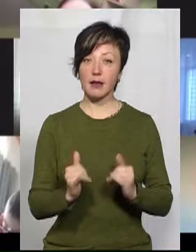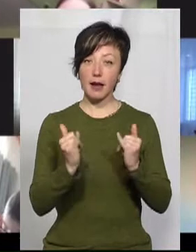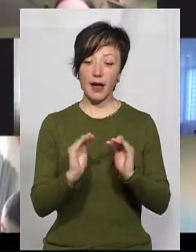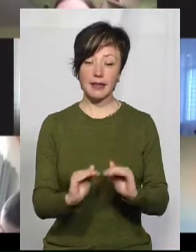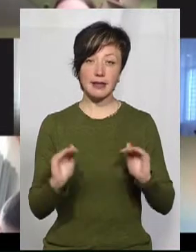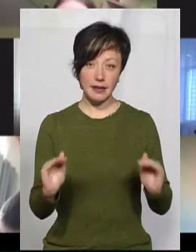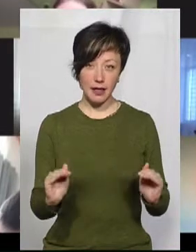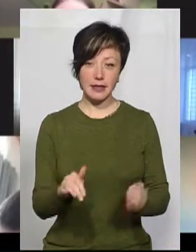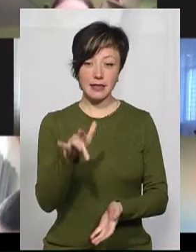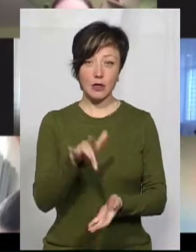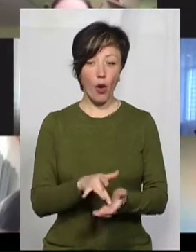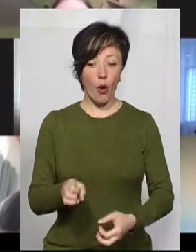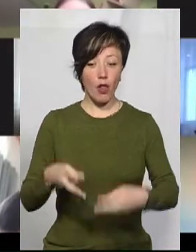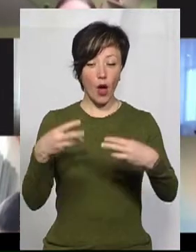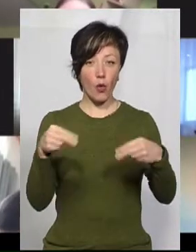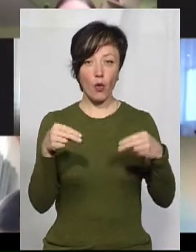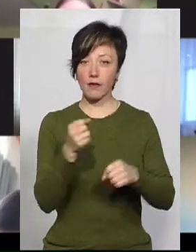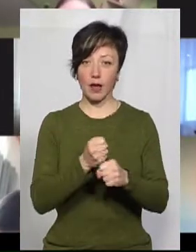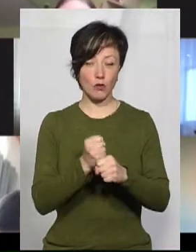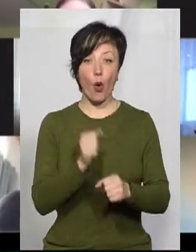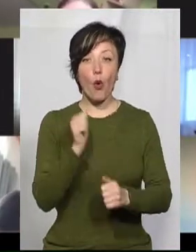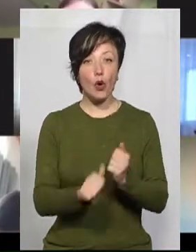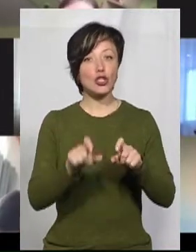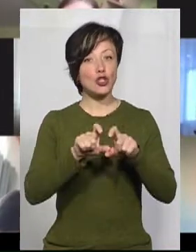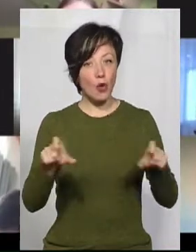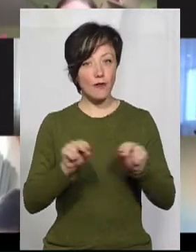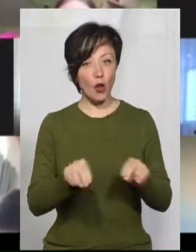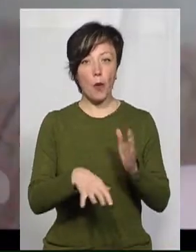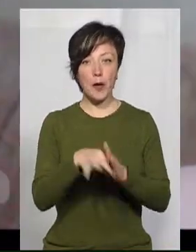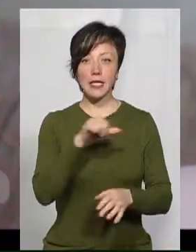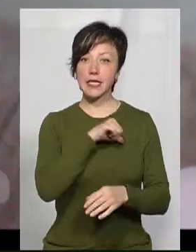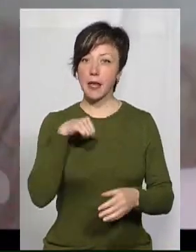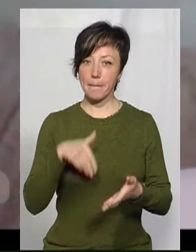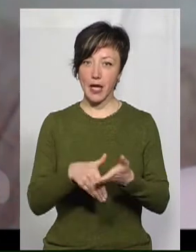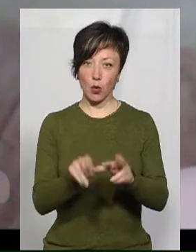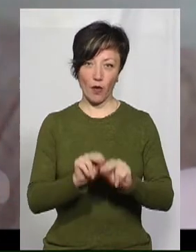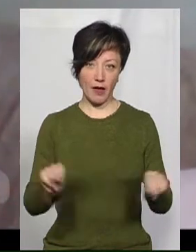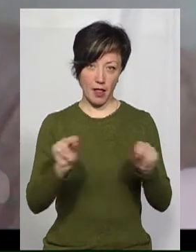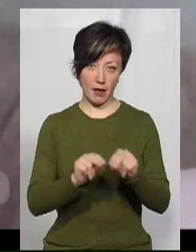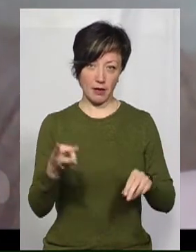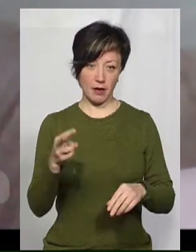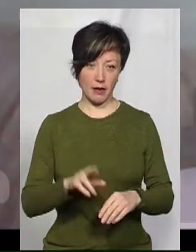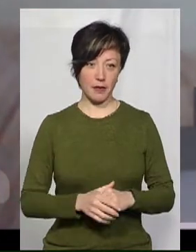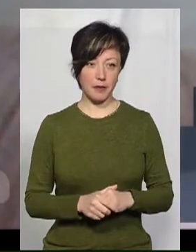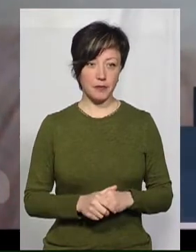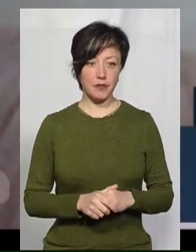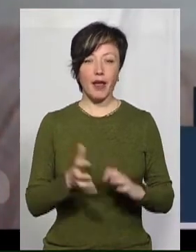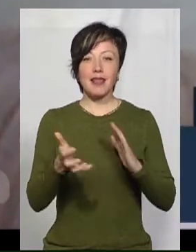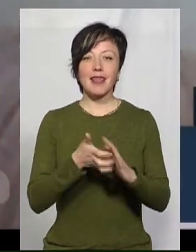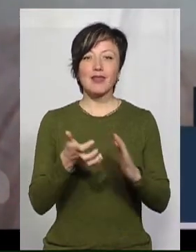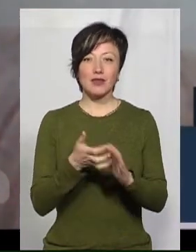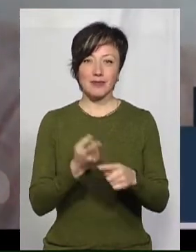школи централізовано онлайн-уроків не розробляли. Кожна школа та вчитель обирає сам методику викладання. Недостача отої